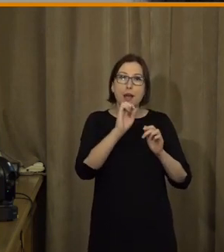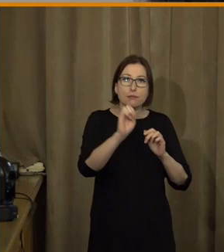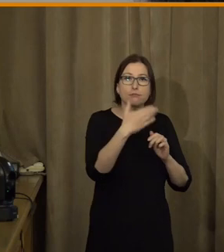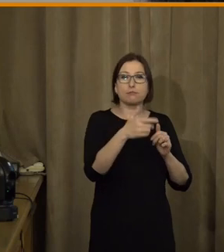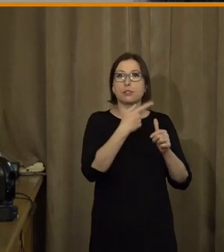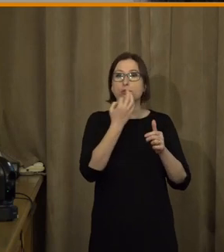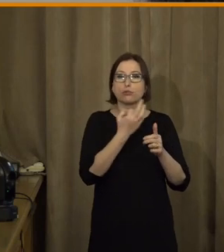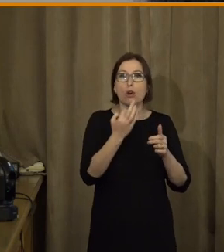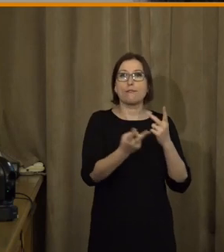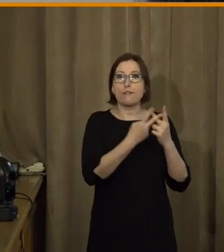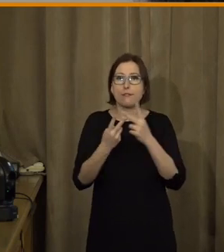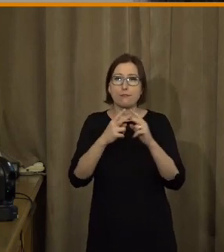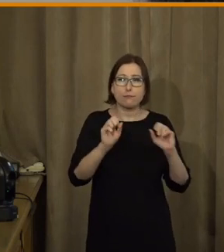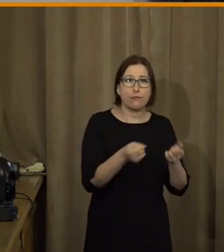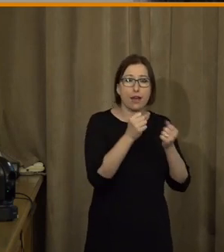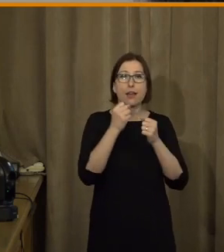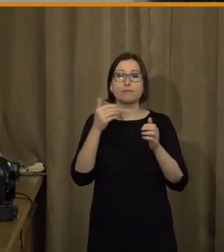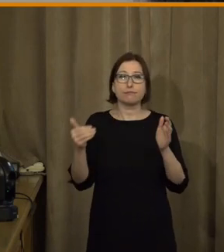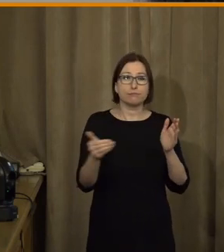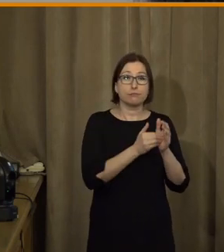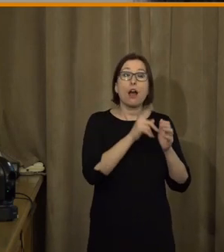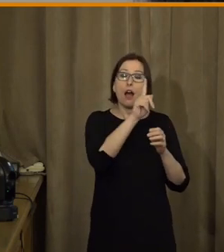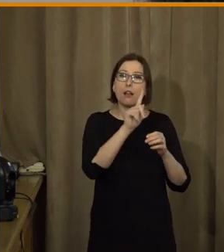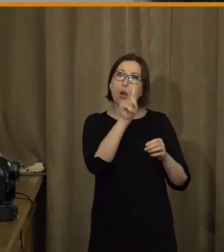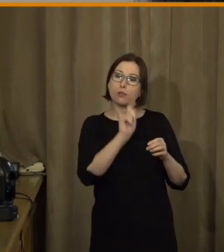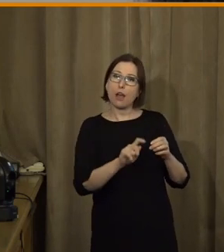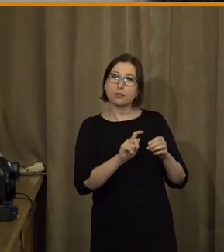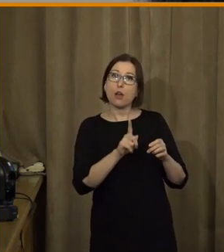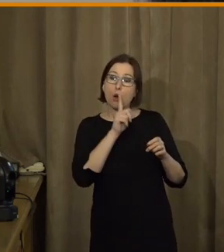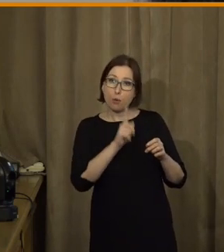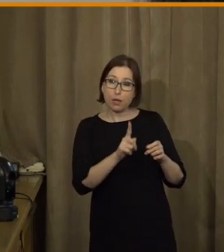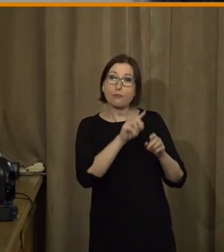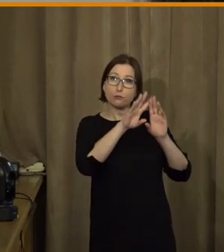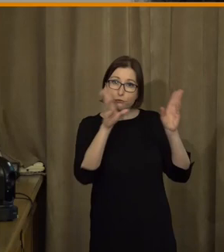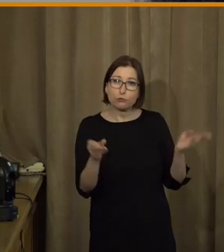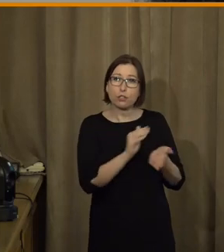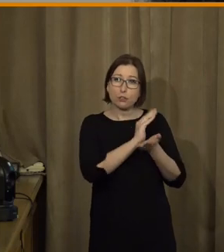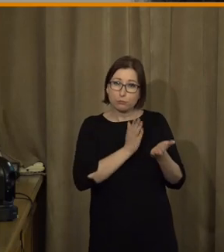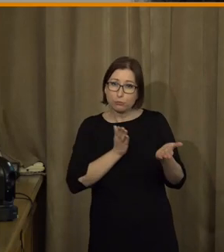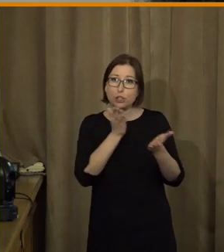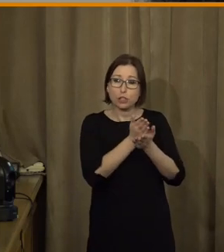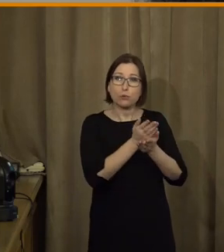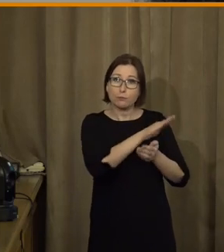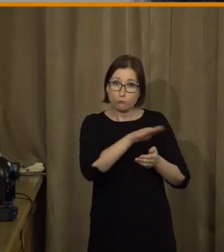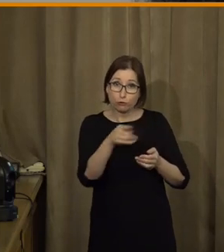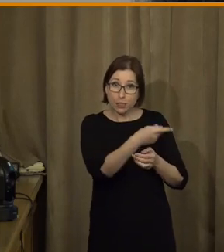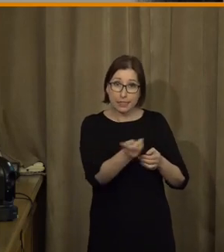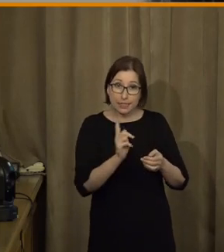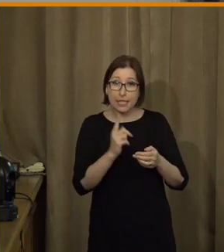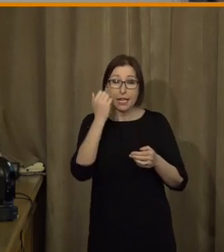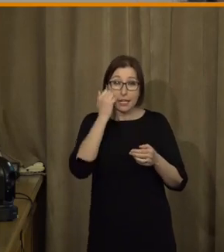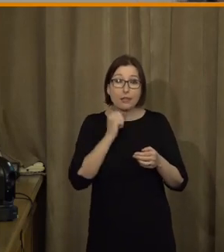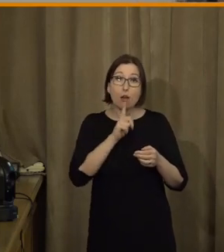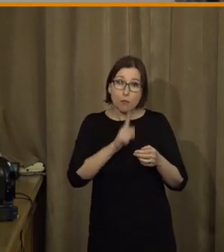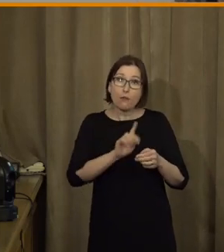mediálních platformách. A samozřejmě vyvstává otázka, jsou opravdu designované pro všechny. Mohou se k ním všichni občané